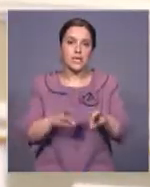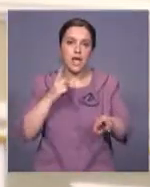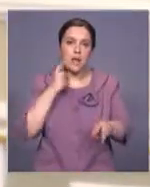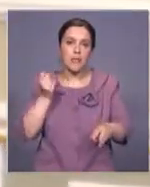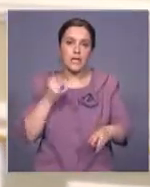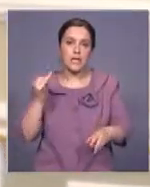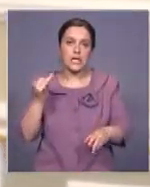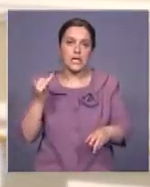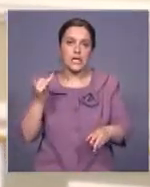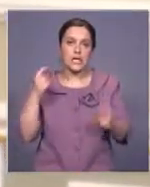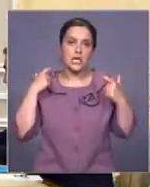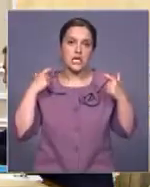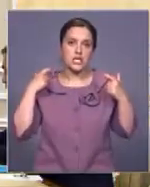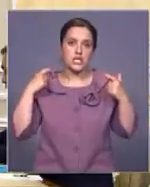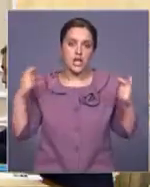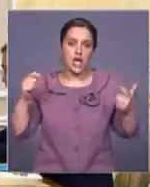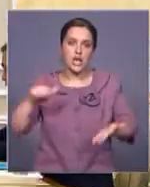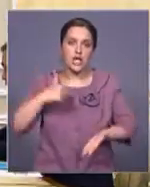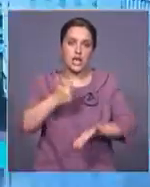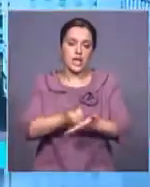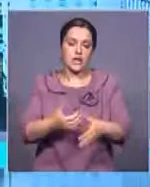и начальнику Генерального штаба.